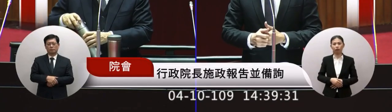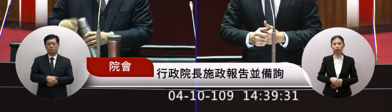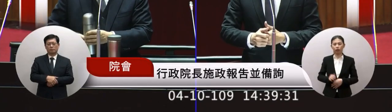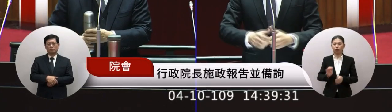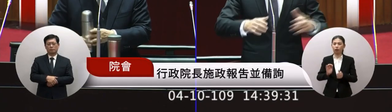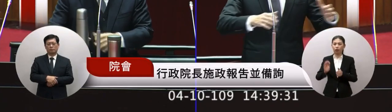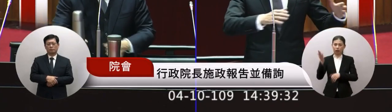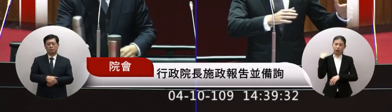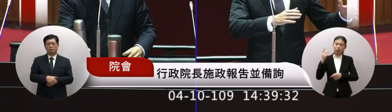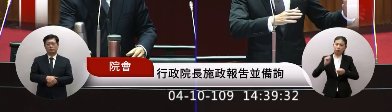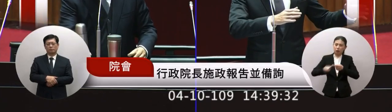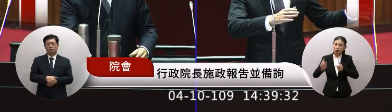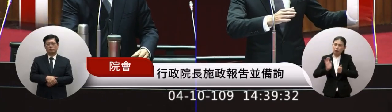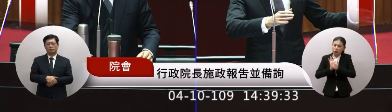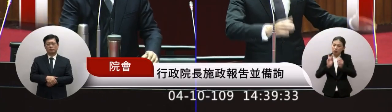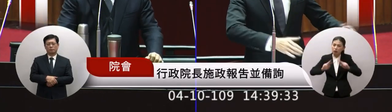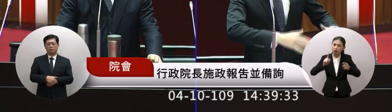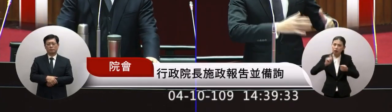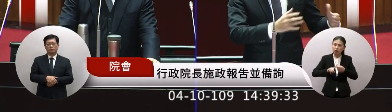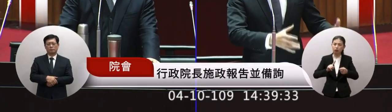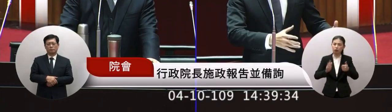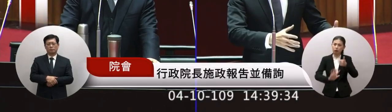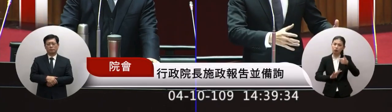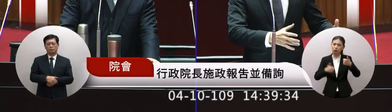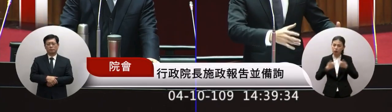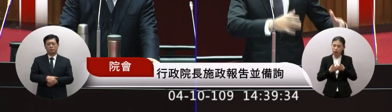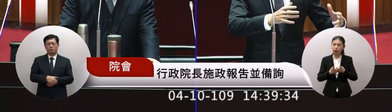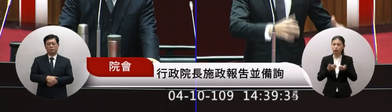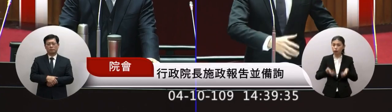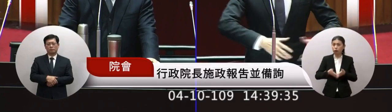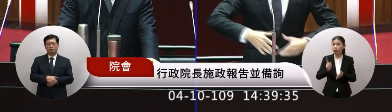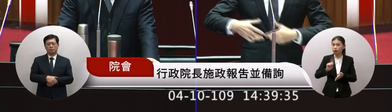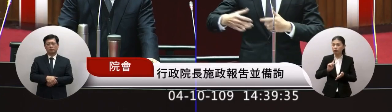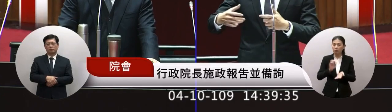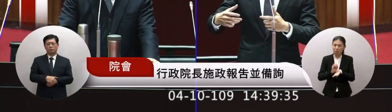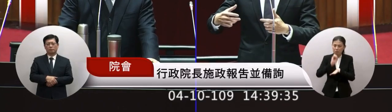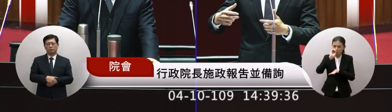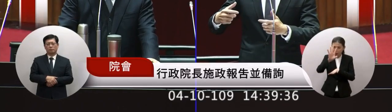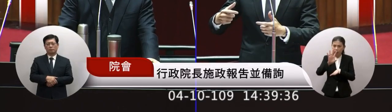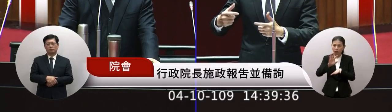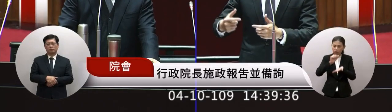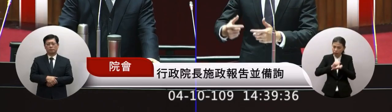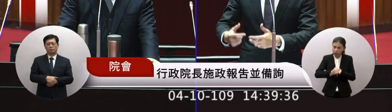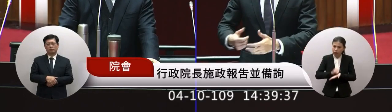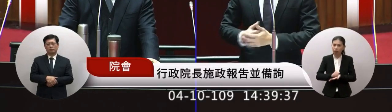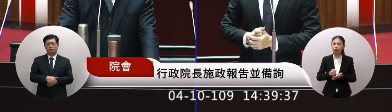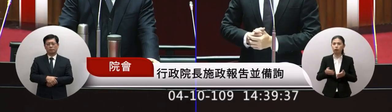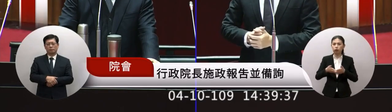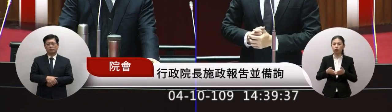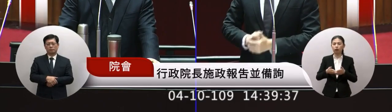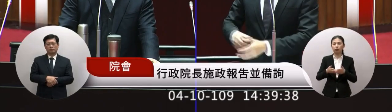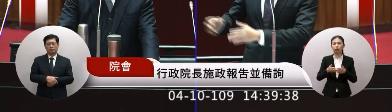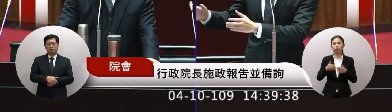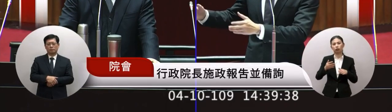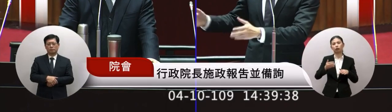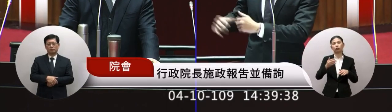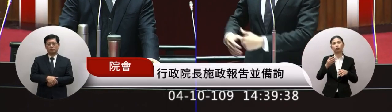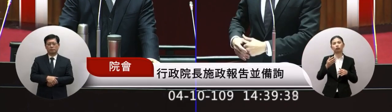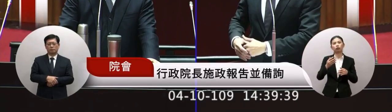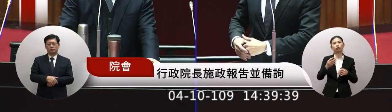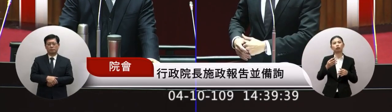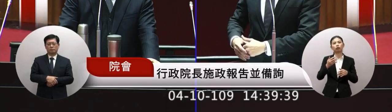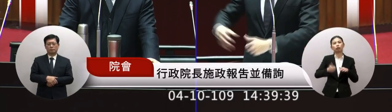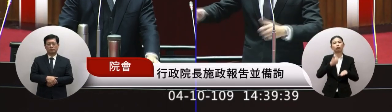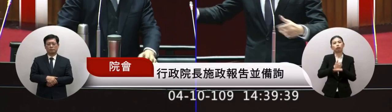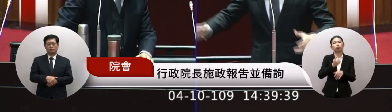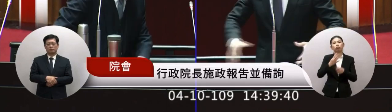重要的是要有三行一個報告不是說這個這個人機告機之後他就關